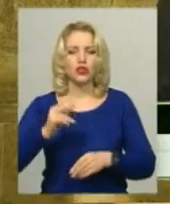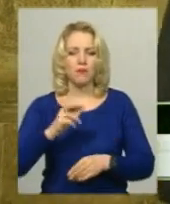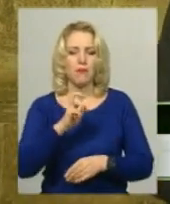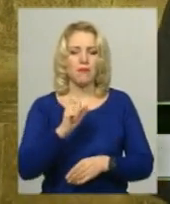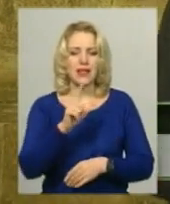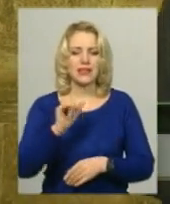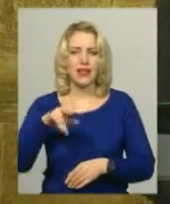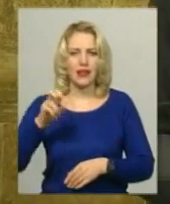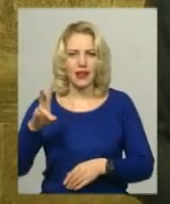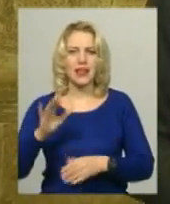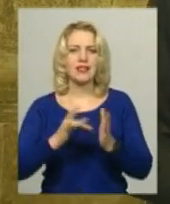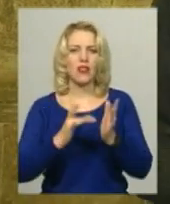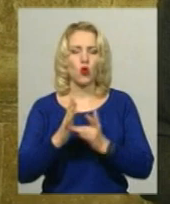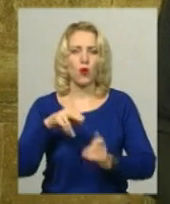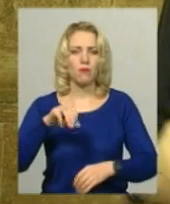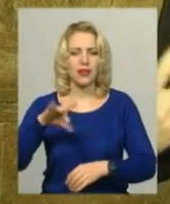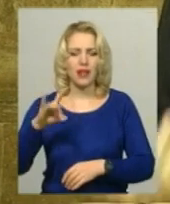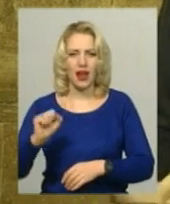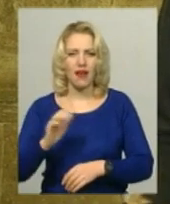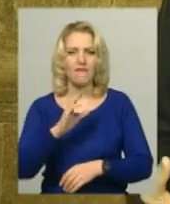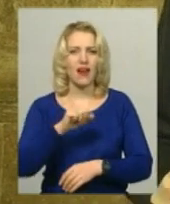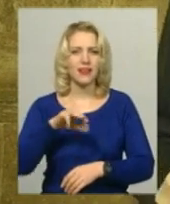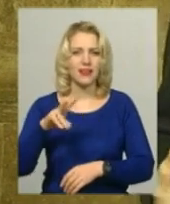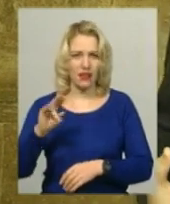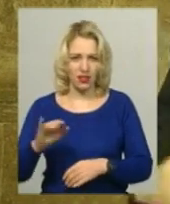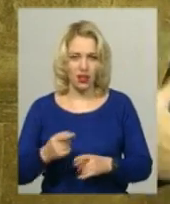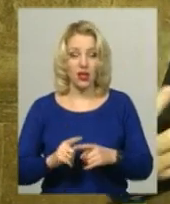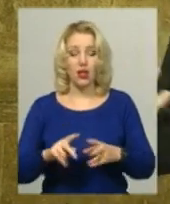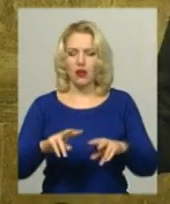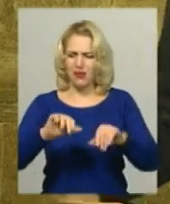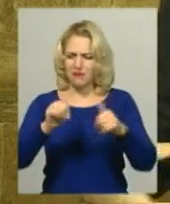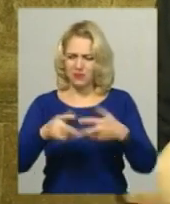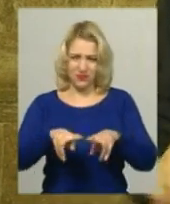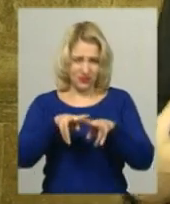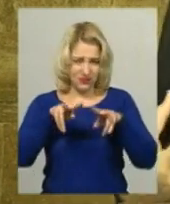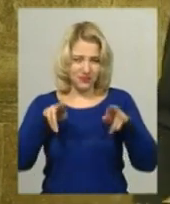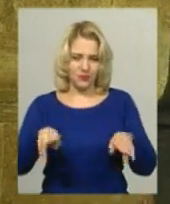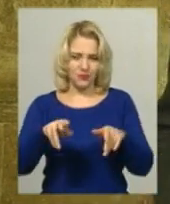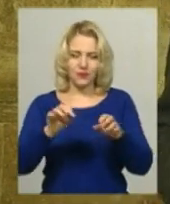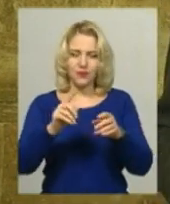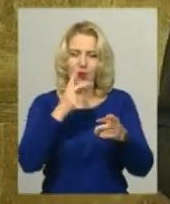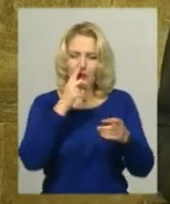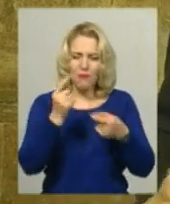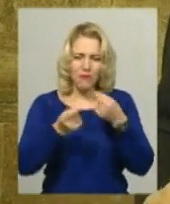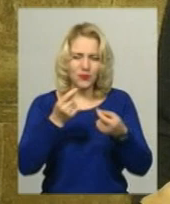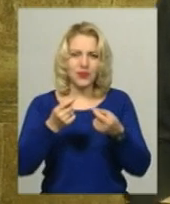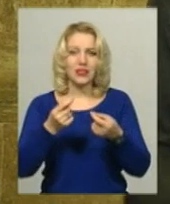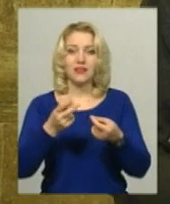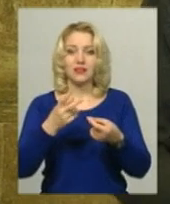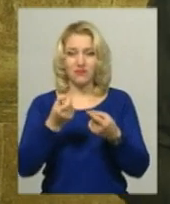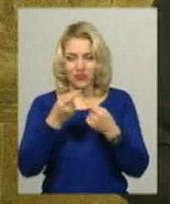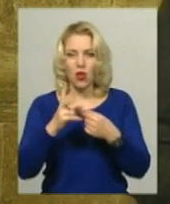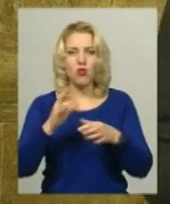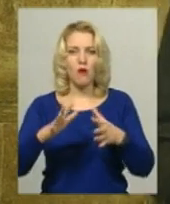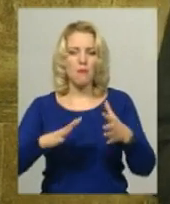Ватикані. Зроблений за тією ж моделью, дуже схожий, звісно, деталі абсолютно не ті, але масштаб є.